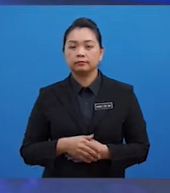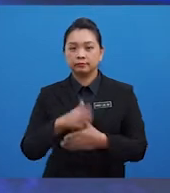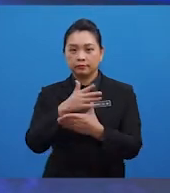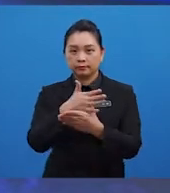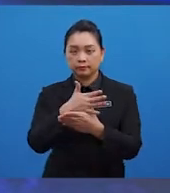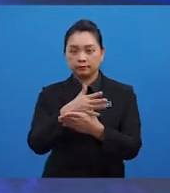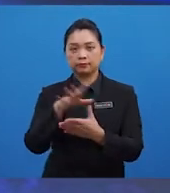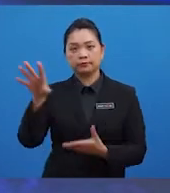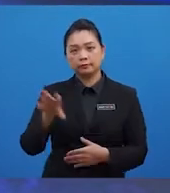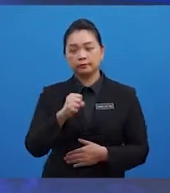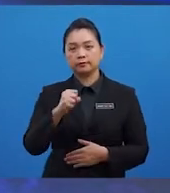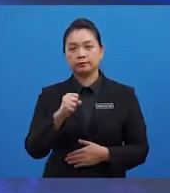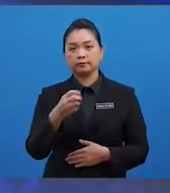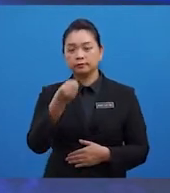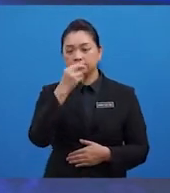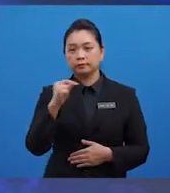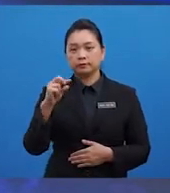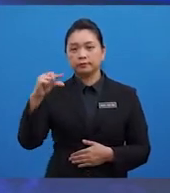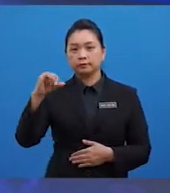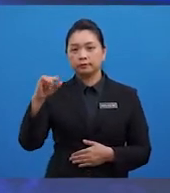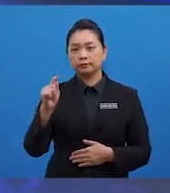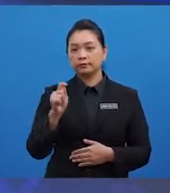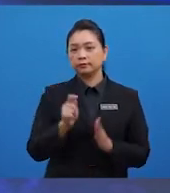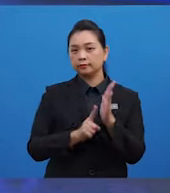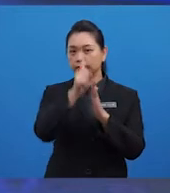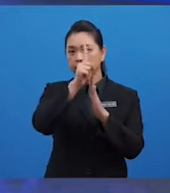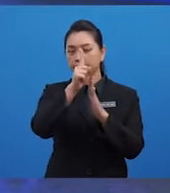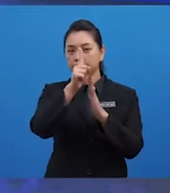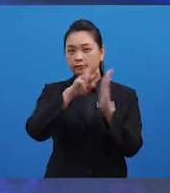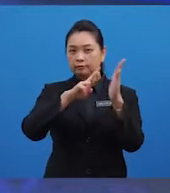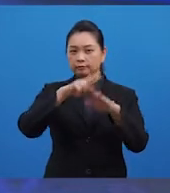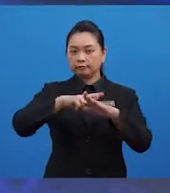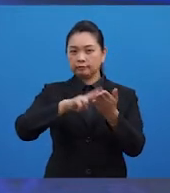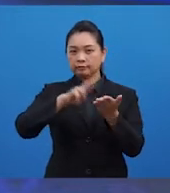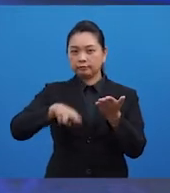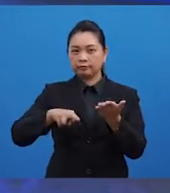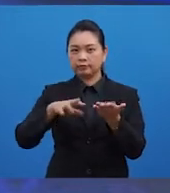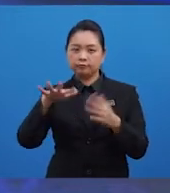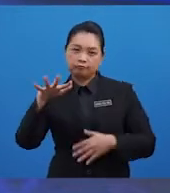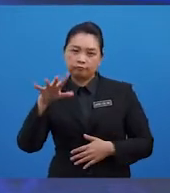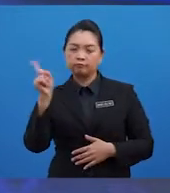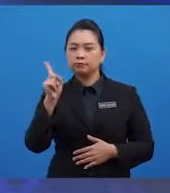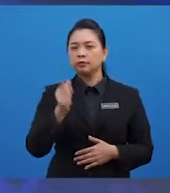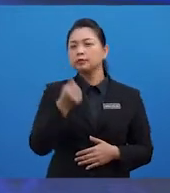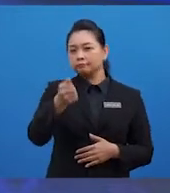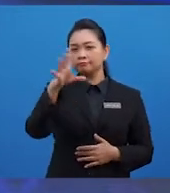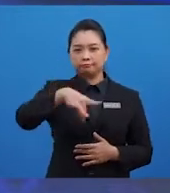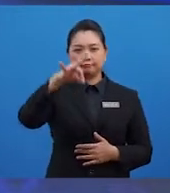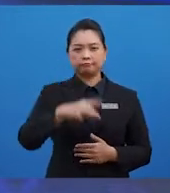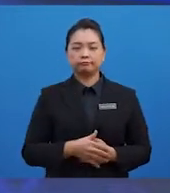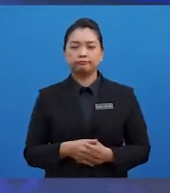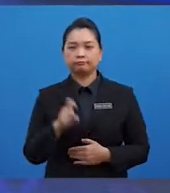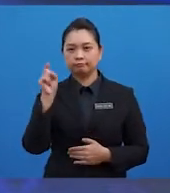antara pengambilan makanan yang mempunyai GI tinggi, rendah dan sederhana, mana GI yang anda pilih.